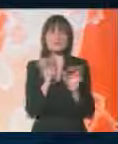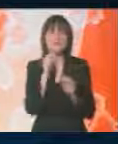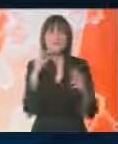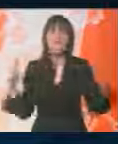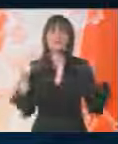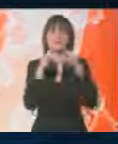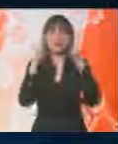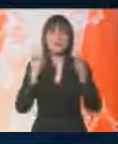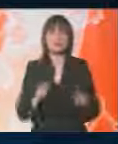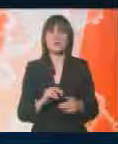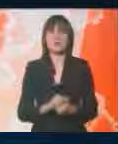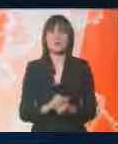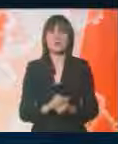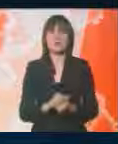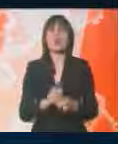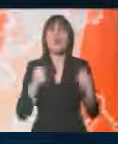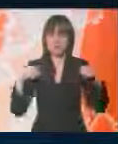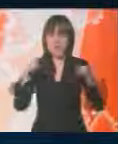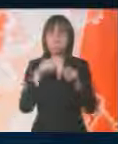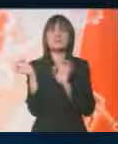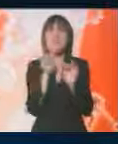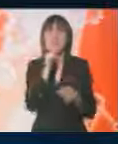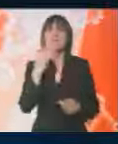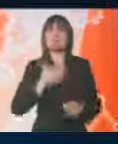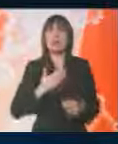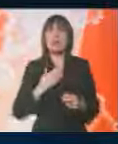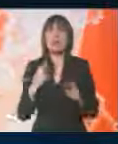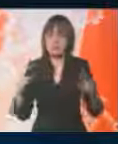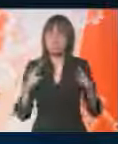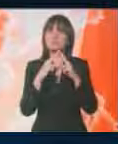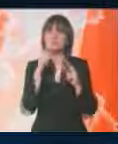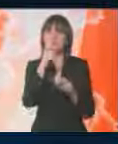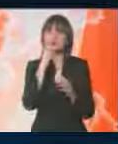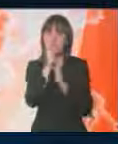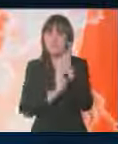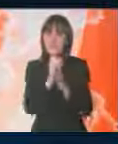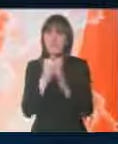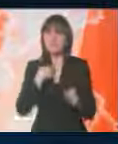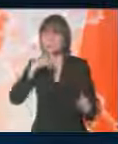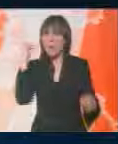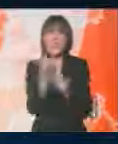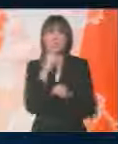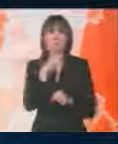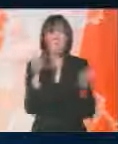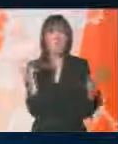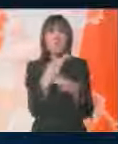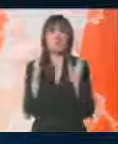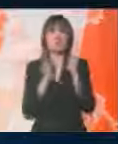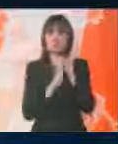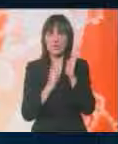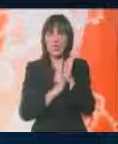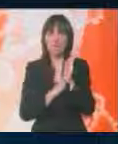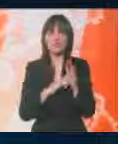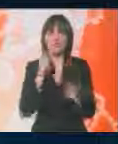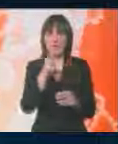suočavanje sa istinom. Mi smo spremni i želimo da se suočimo sa tim periodom jer smo ubeđeni da to ne može da se dokaže.